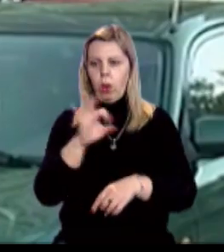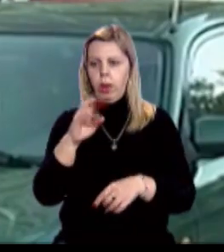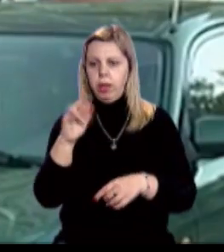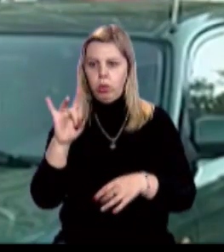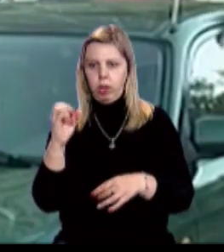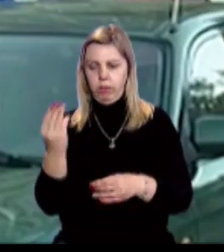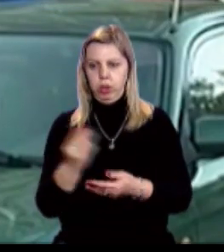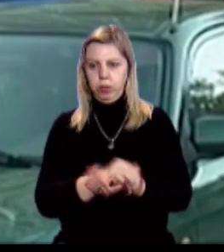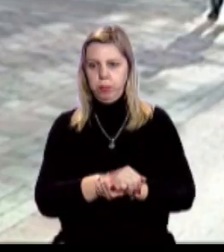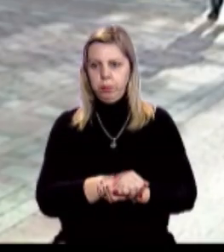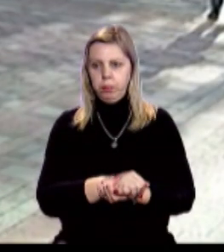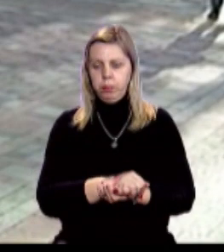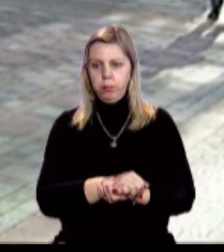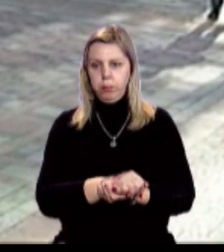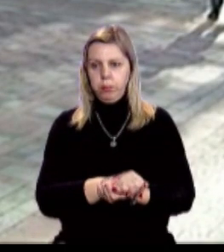Ярошевич.